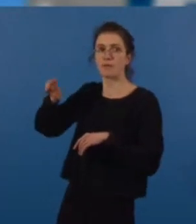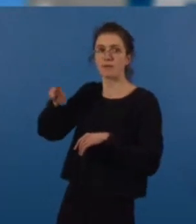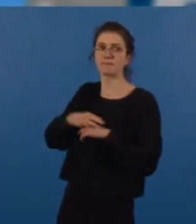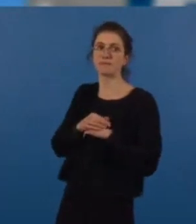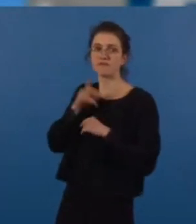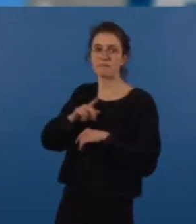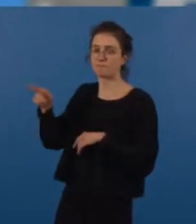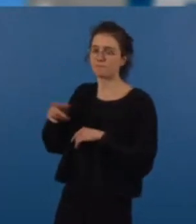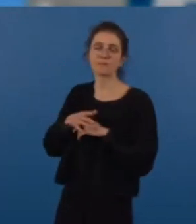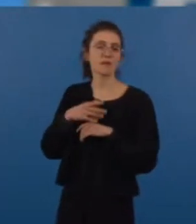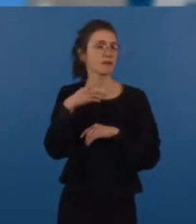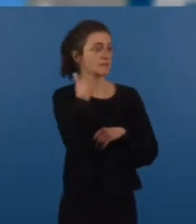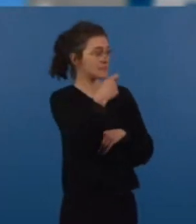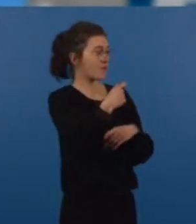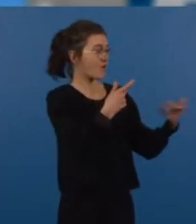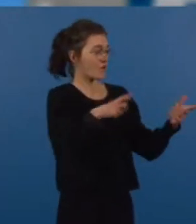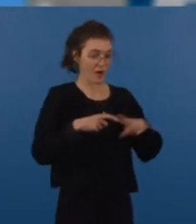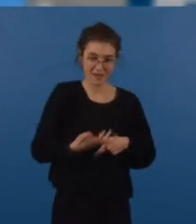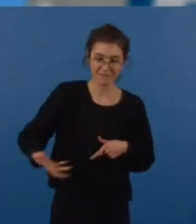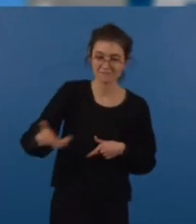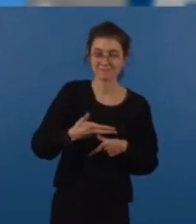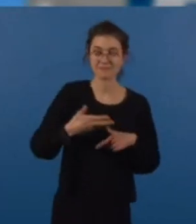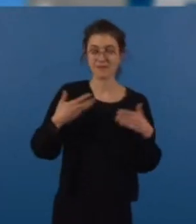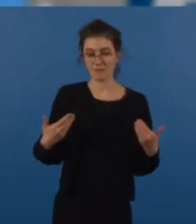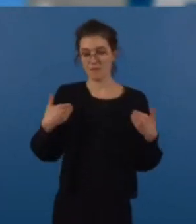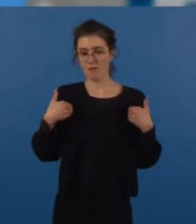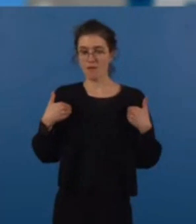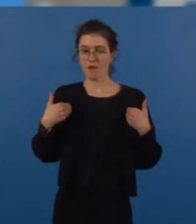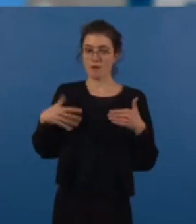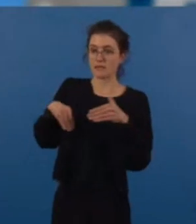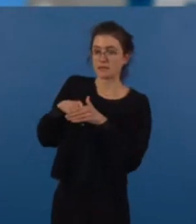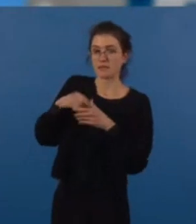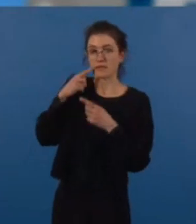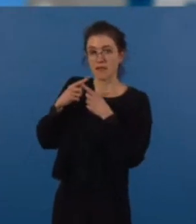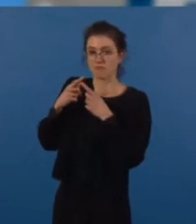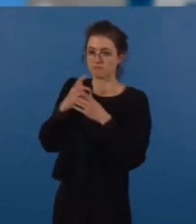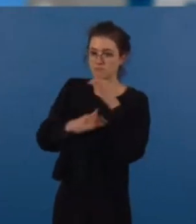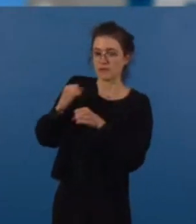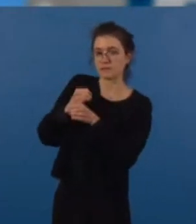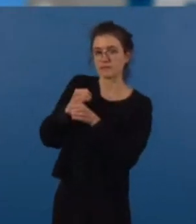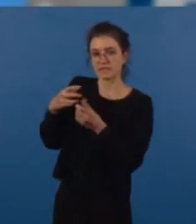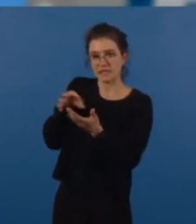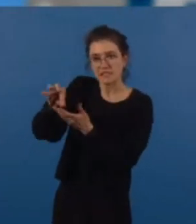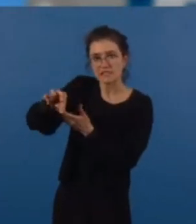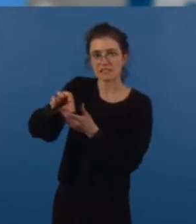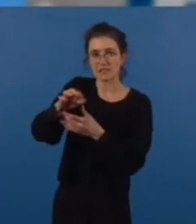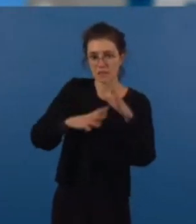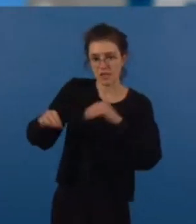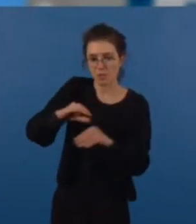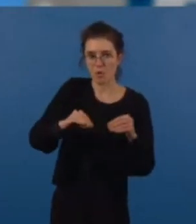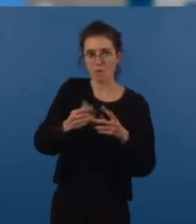Porteur de la stratégie d'aménagement de la métropole, nous avons approuvé le plume voici trois ans après un long